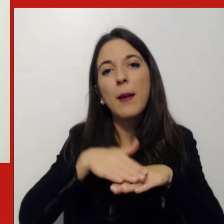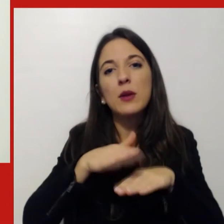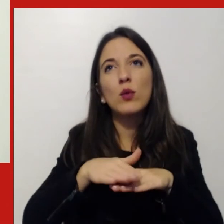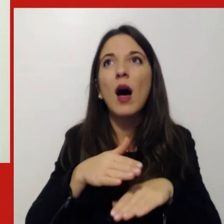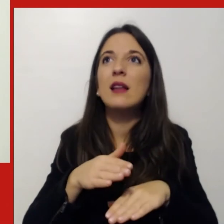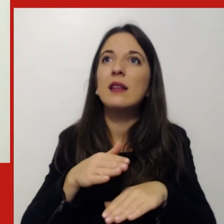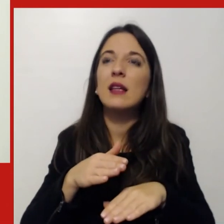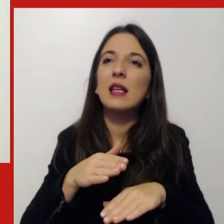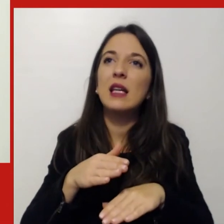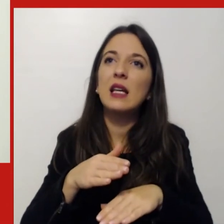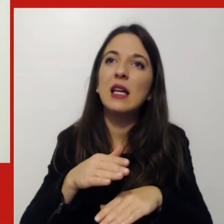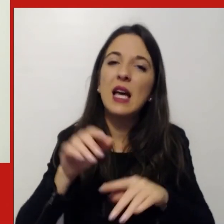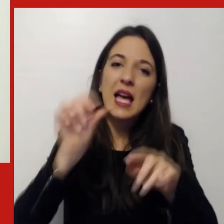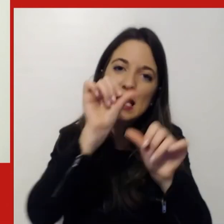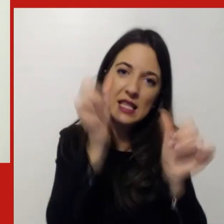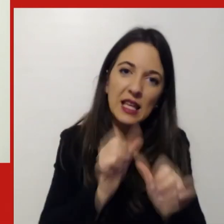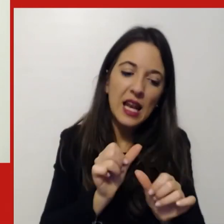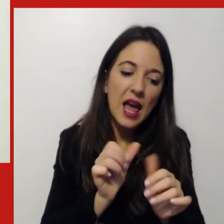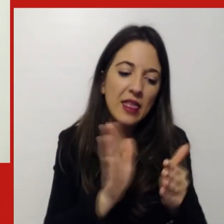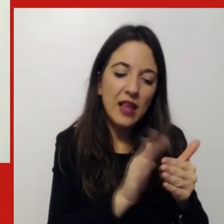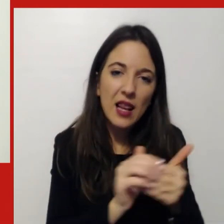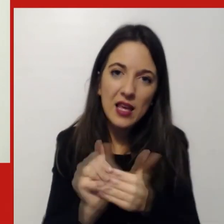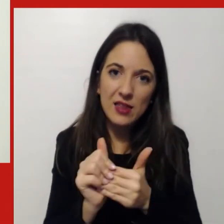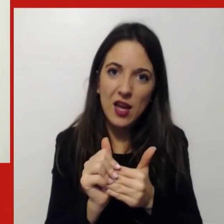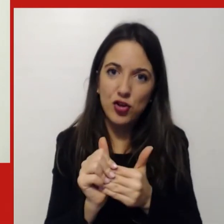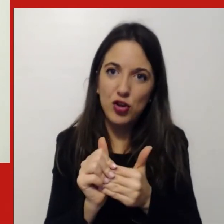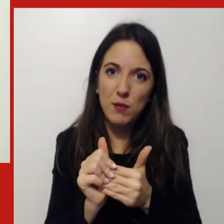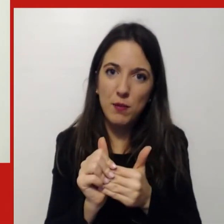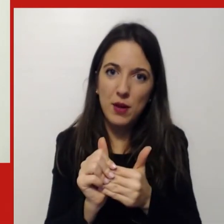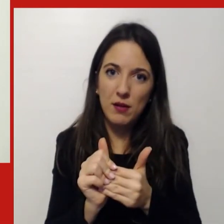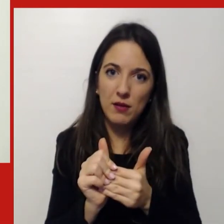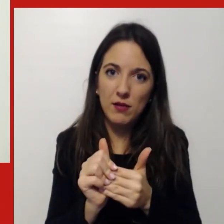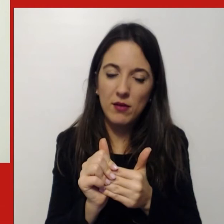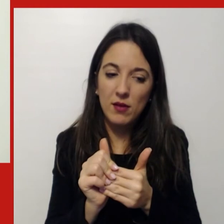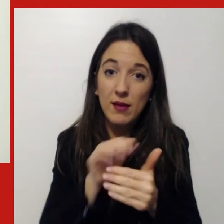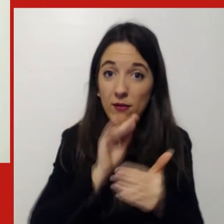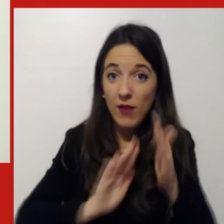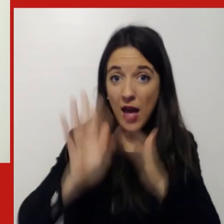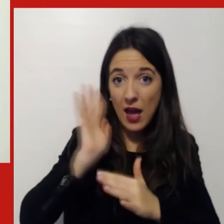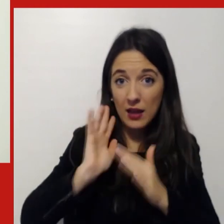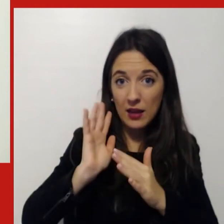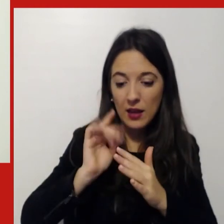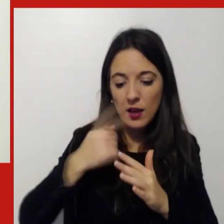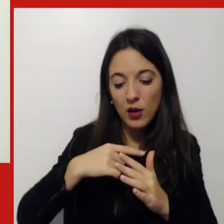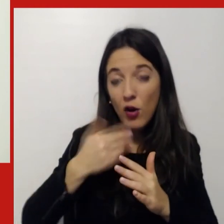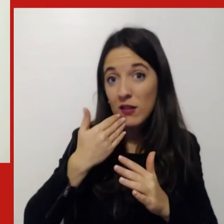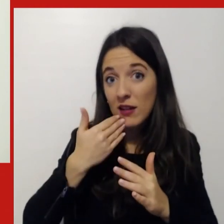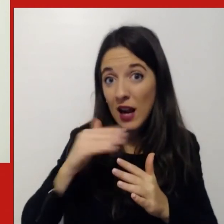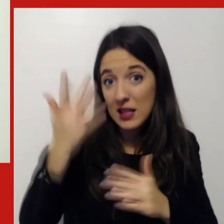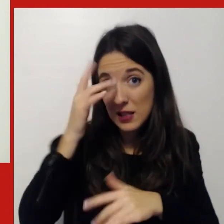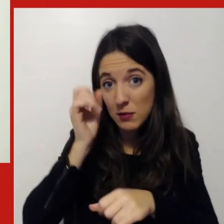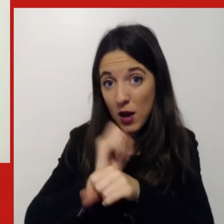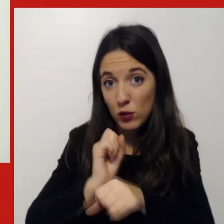competitivo creano velocità non irrigidiscono e rallentano l'organizzazione quindi il tema non è